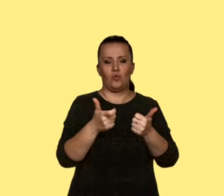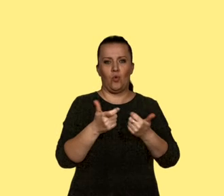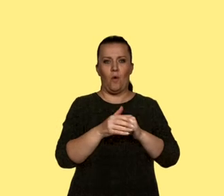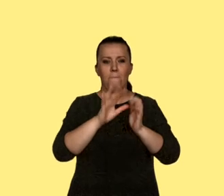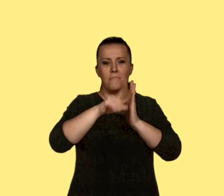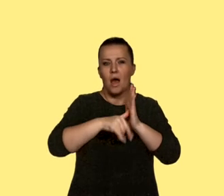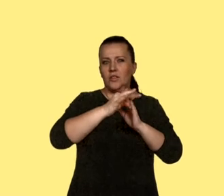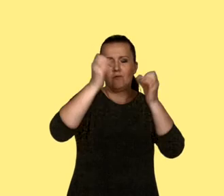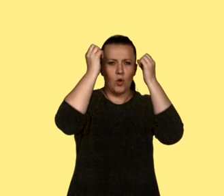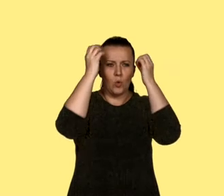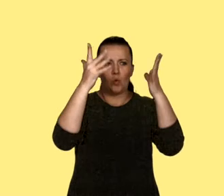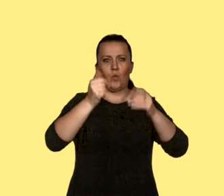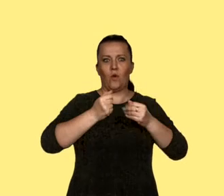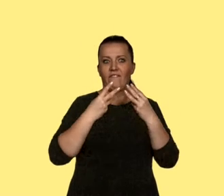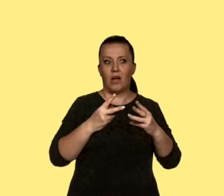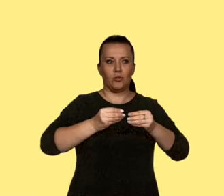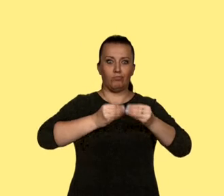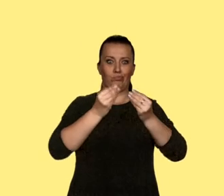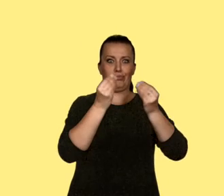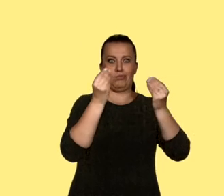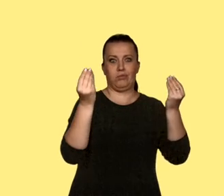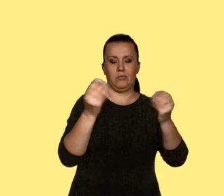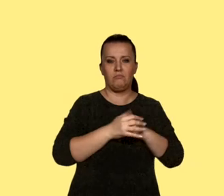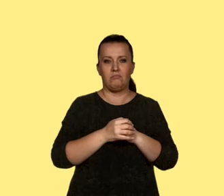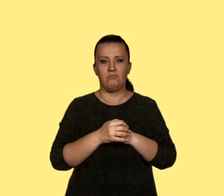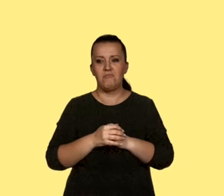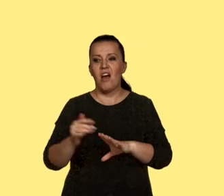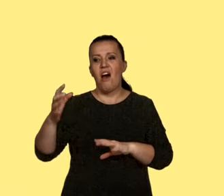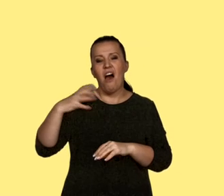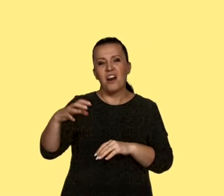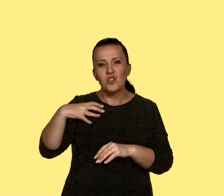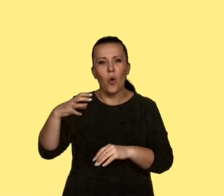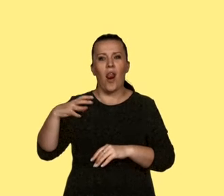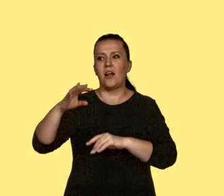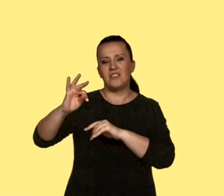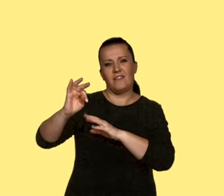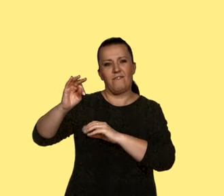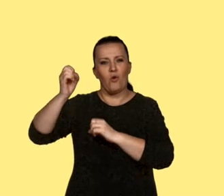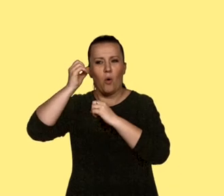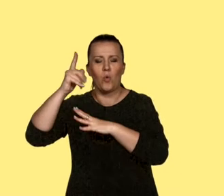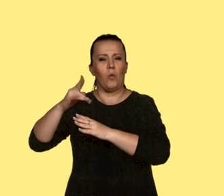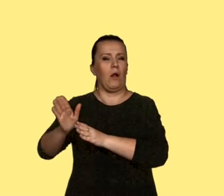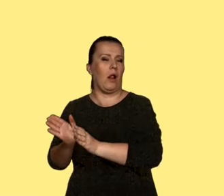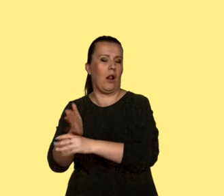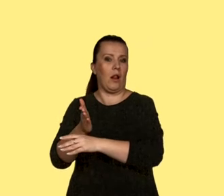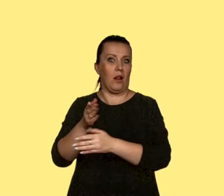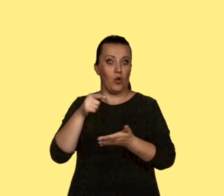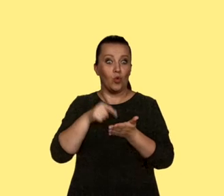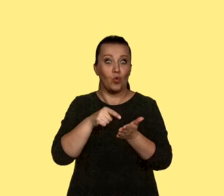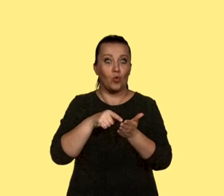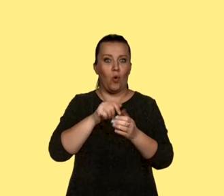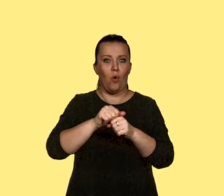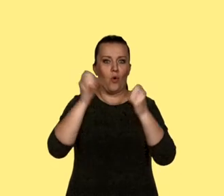rozwój kultury mieszczańskiej i jej docenienie, że jest odchodzenie już w niepamięć i niejako w niebyt kultury arystokratycznej.